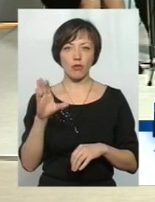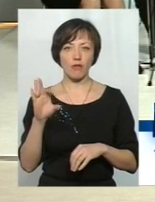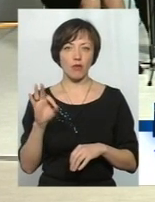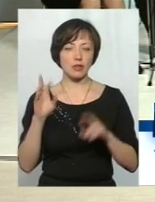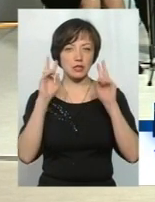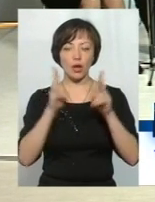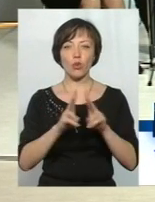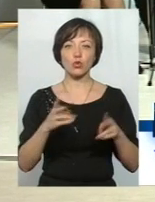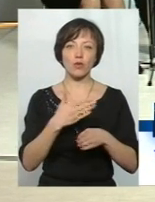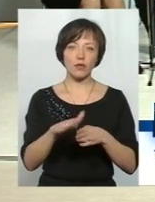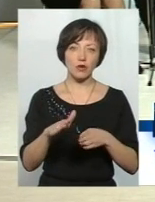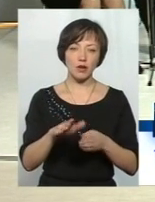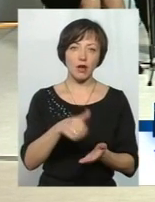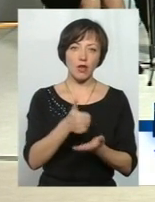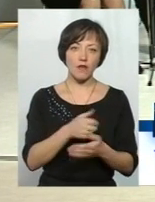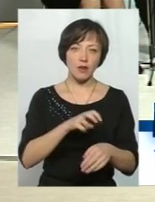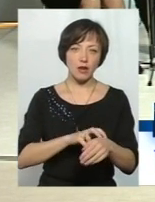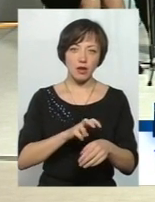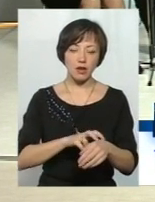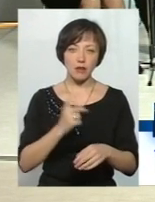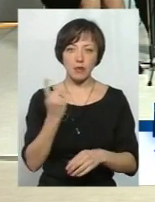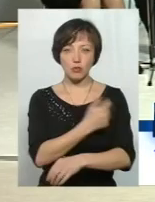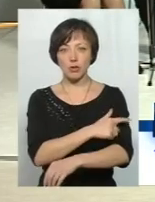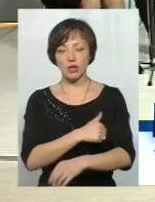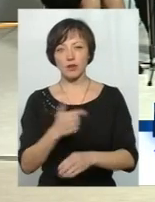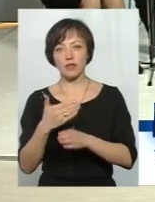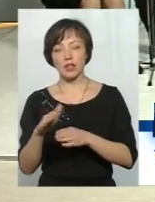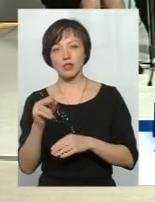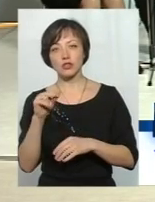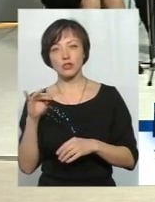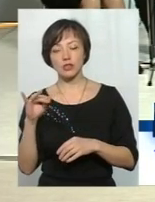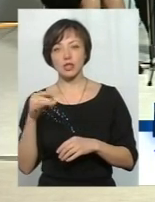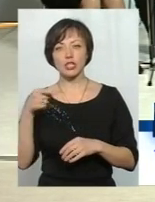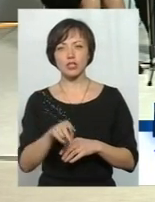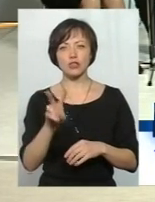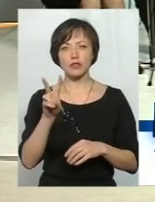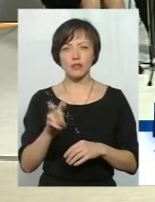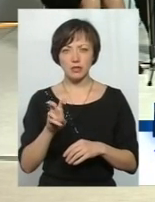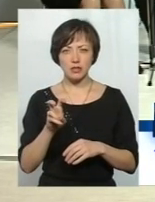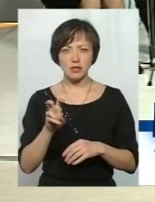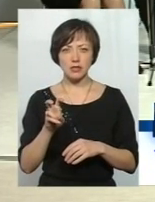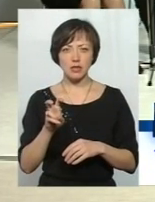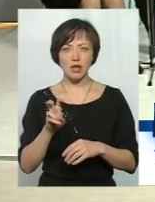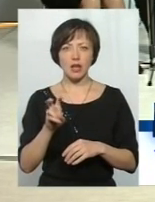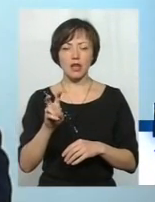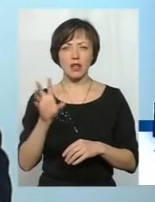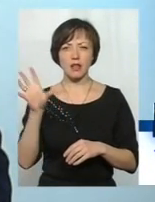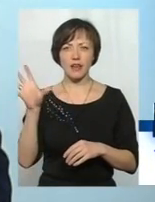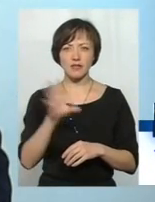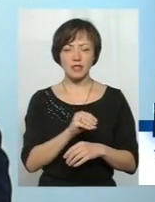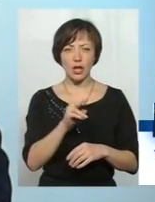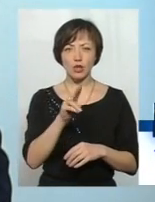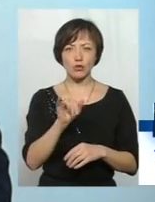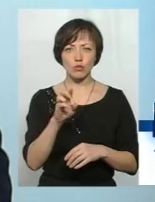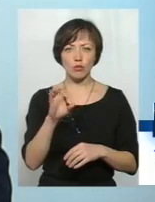виділяє, чи в лаврах, чи в клінці, виділяє, чи в житті, в роки на все Дубову. Можна